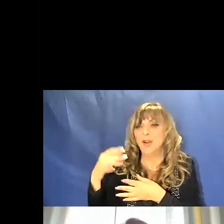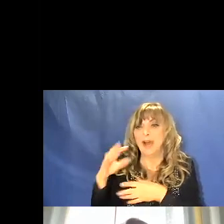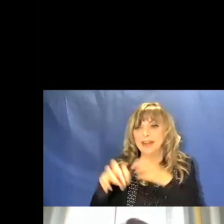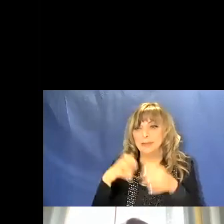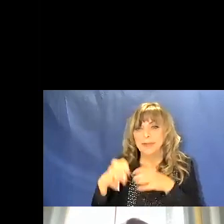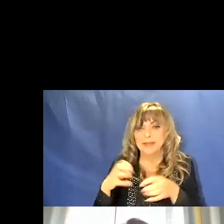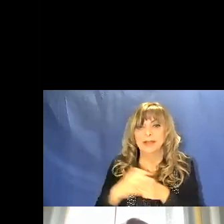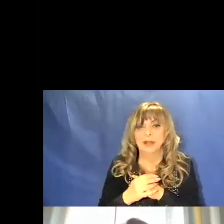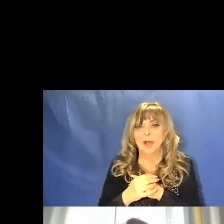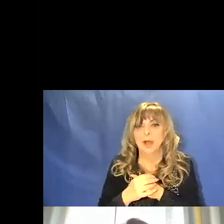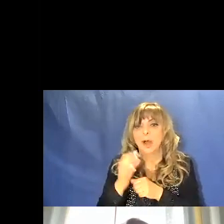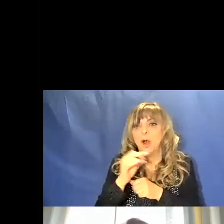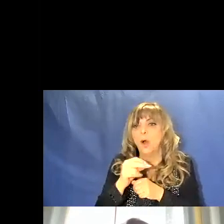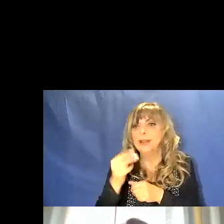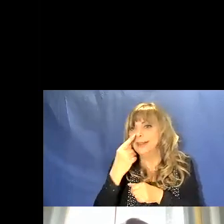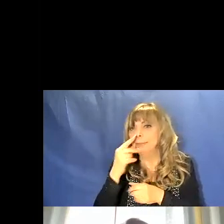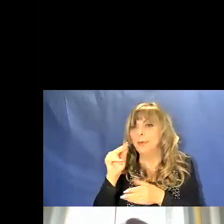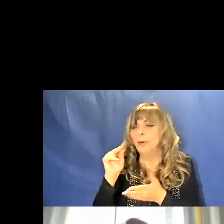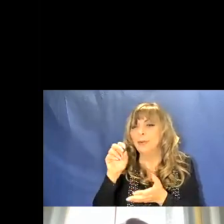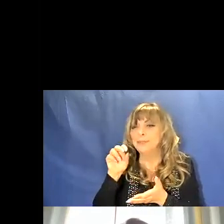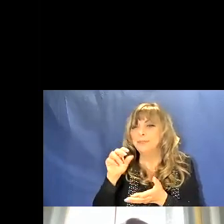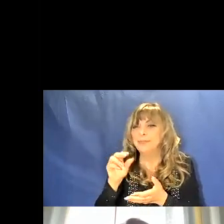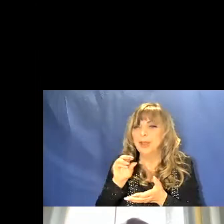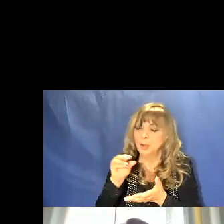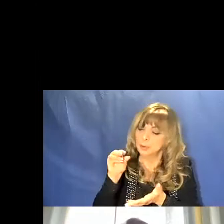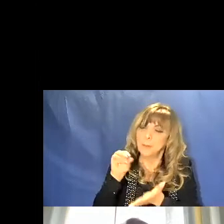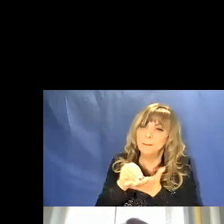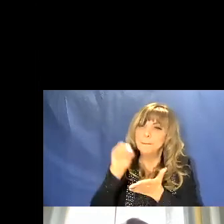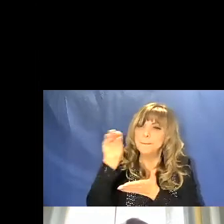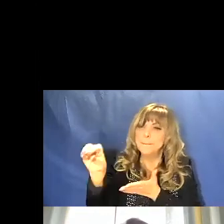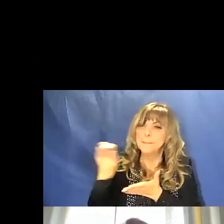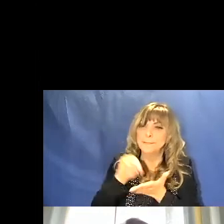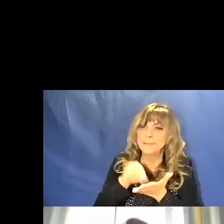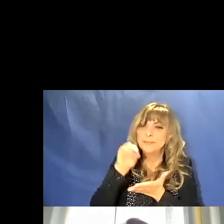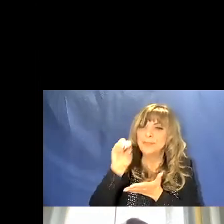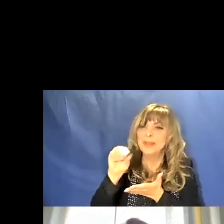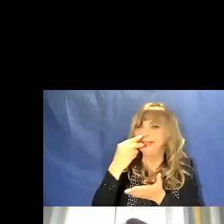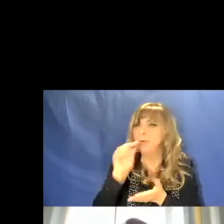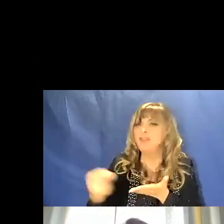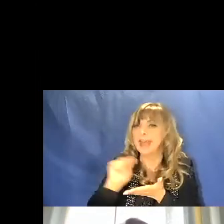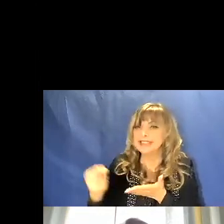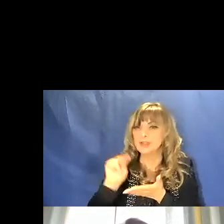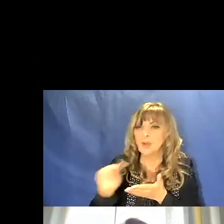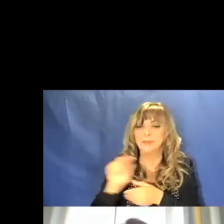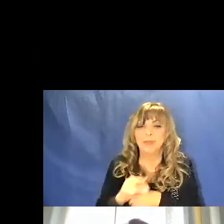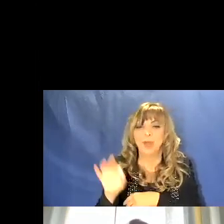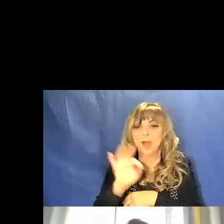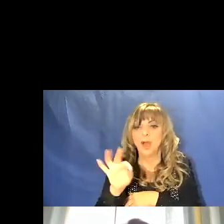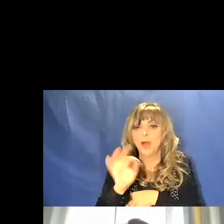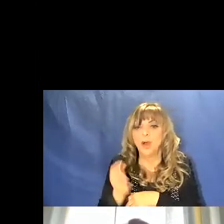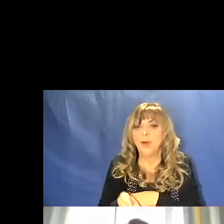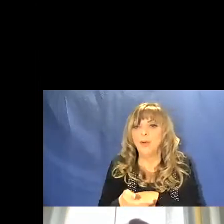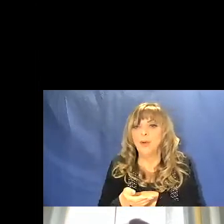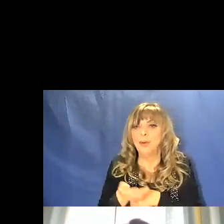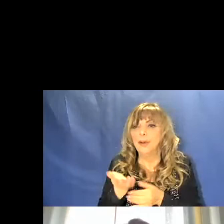blocchetto tipo gessetto utilizzando l'ocra come gessetto oppure con una sorta di